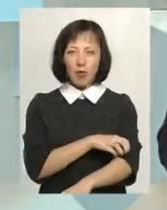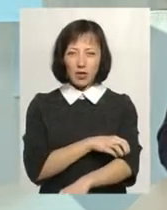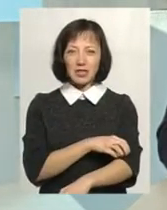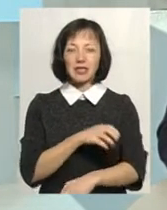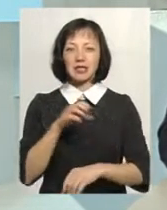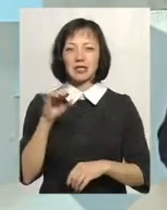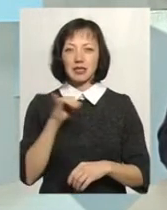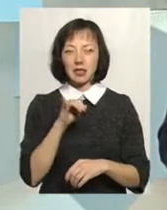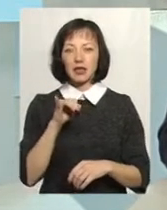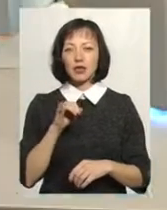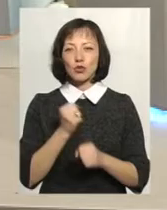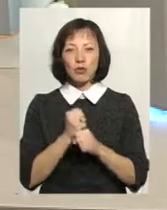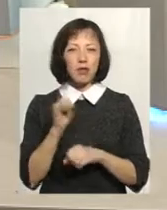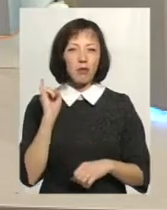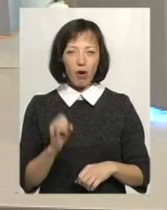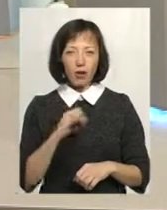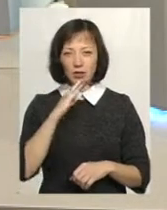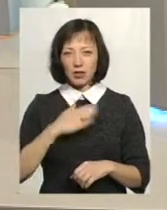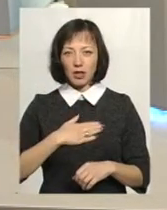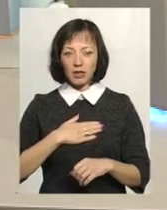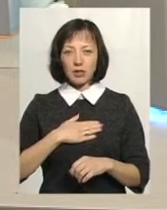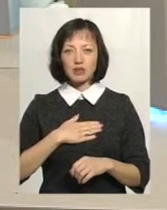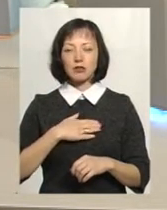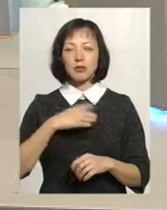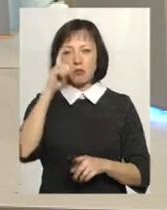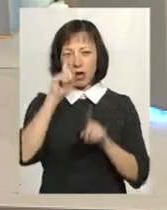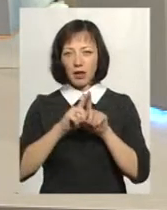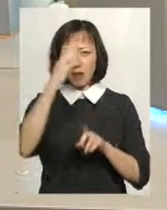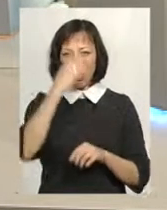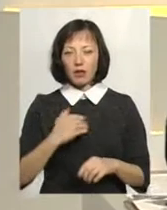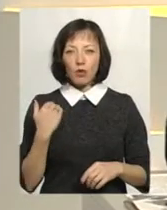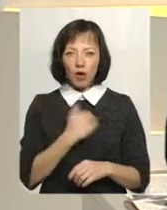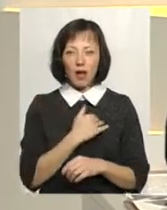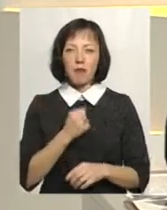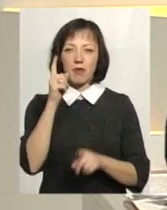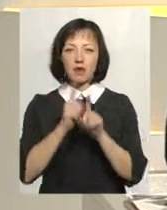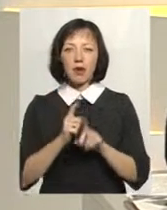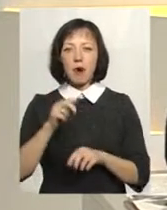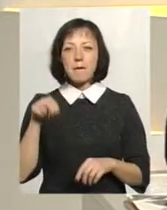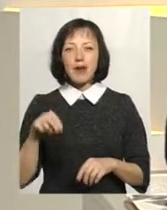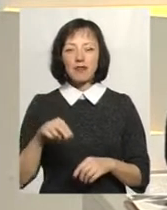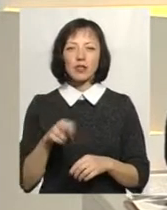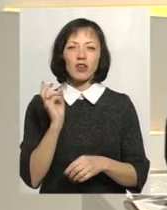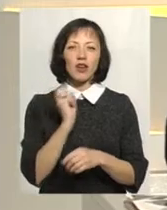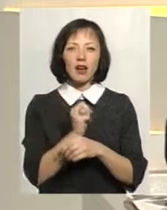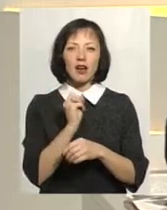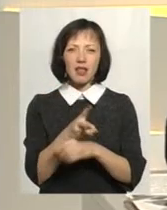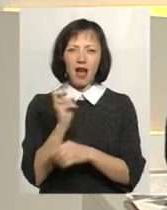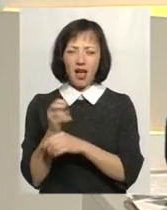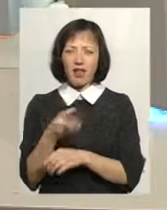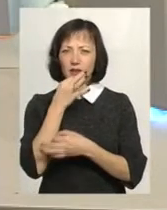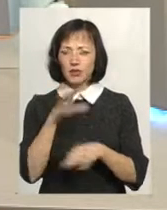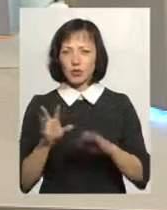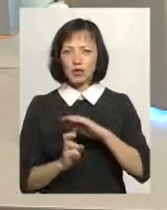зробили поганого і нашим братам-католикам, і нашим братам-православним. Вони гнали всю християнську церкву,